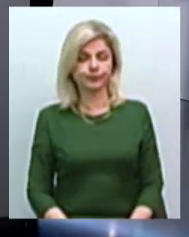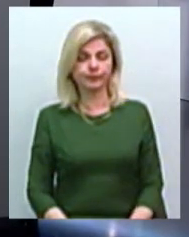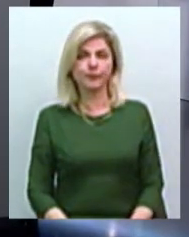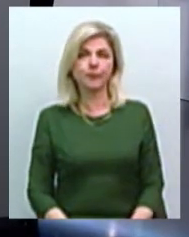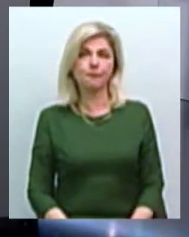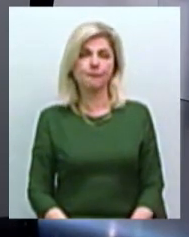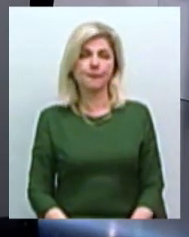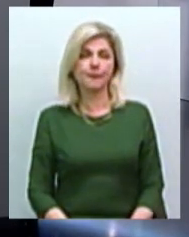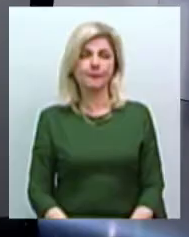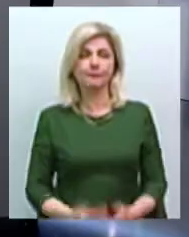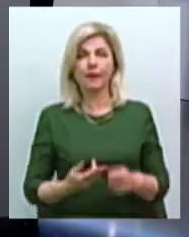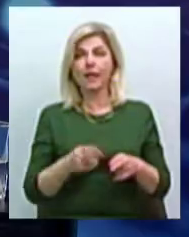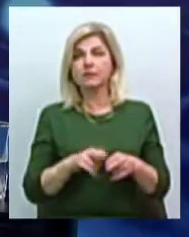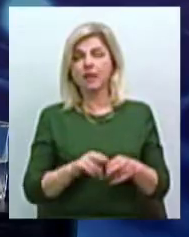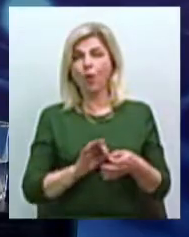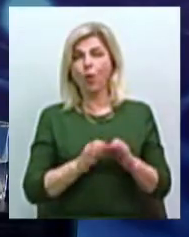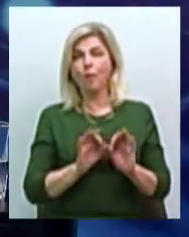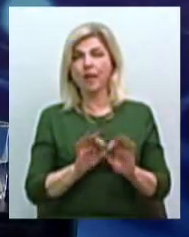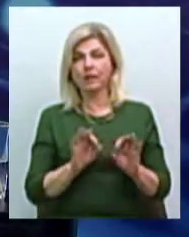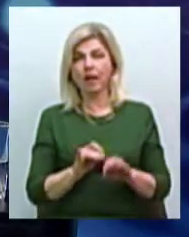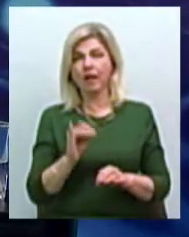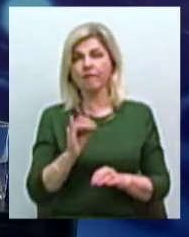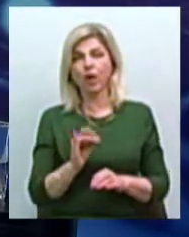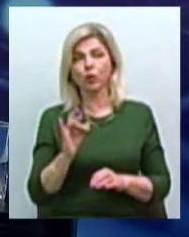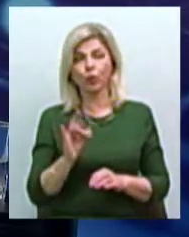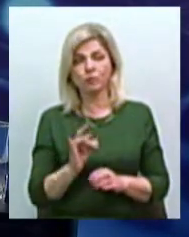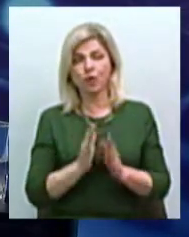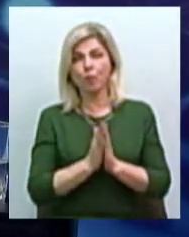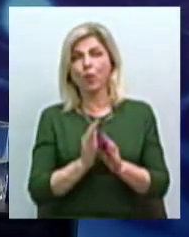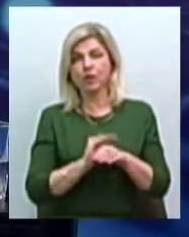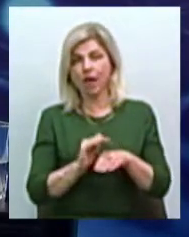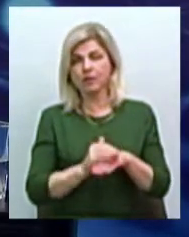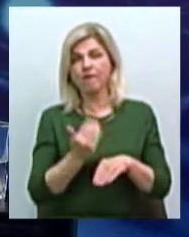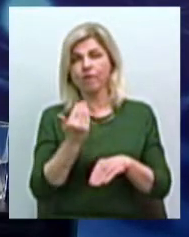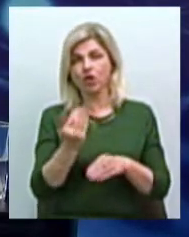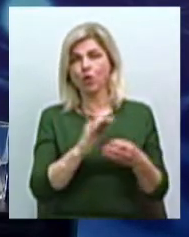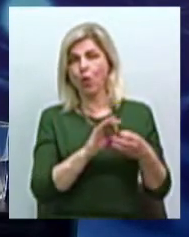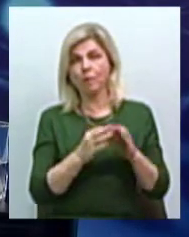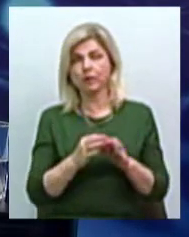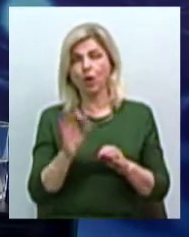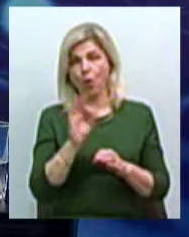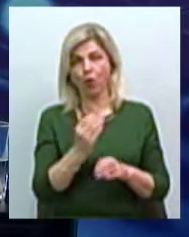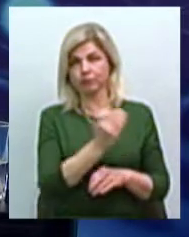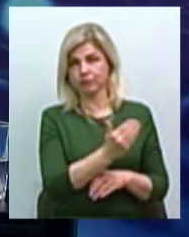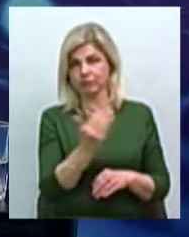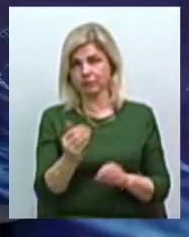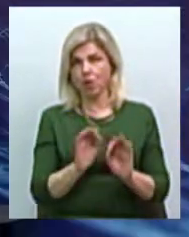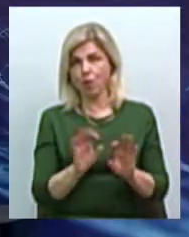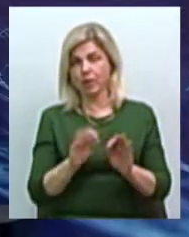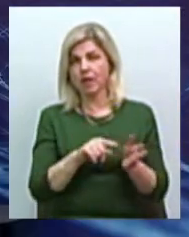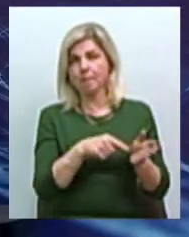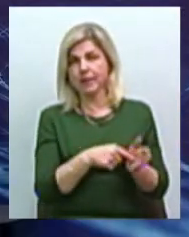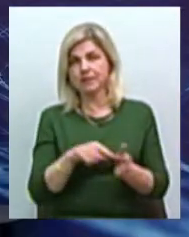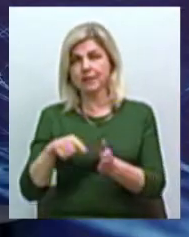Міхайло, це був коментар Івана Рубського. Будь ласка, відтепер ваш коментар щодо коментарів наших міських